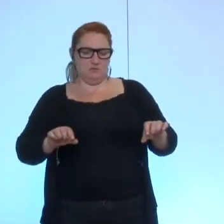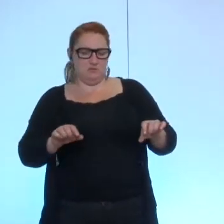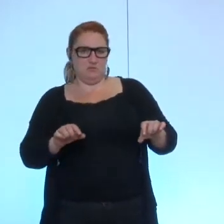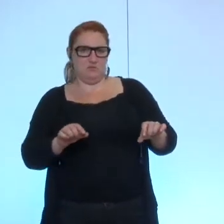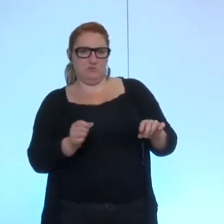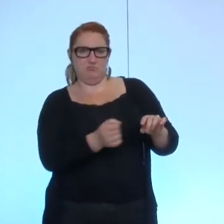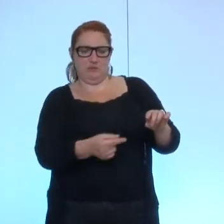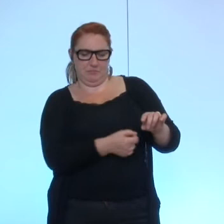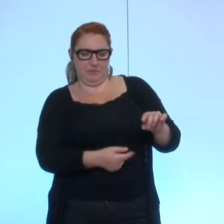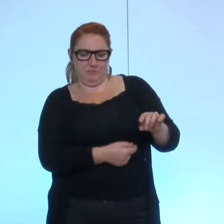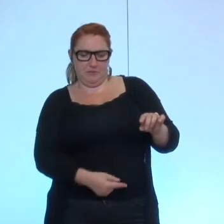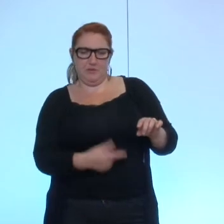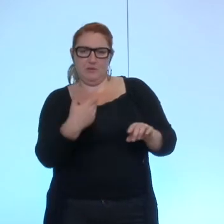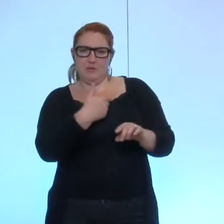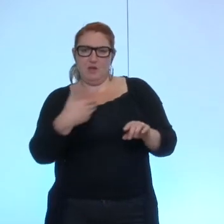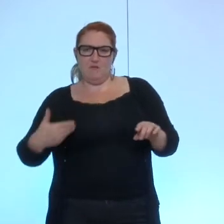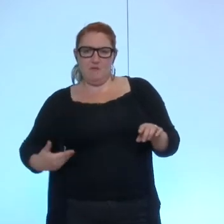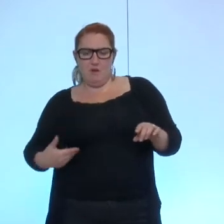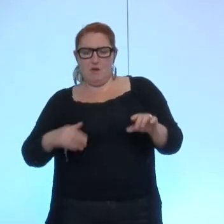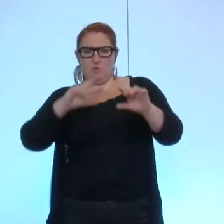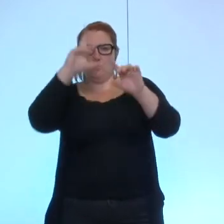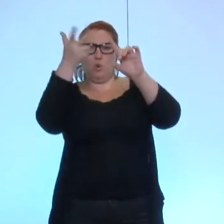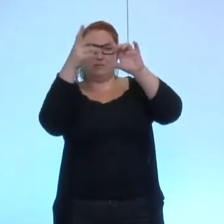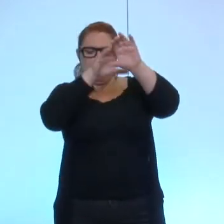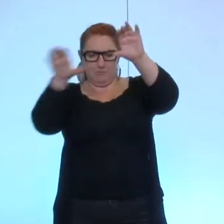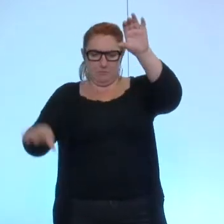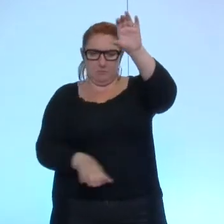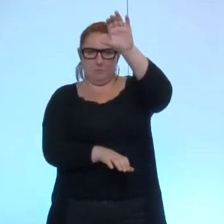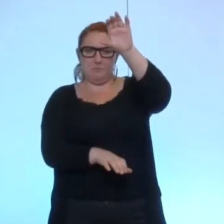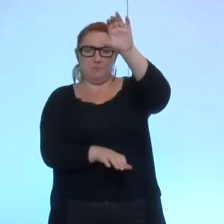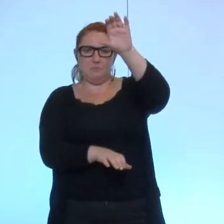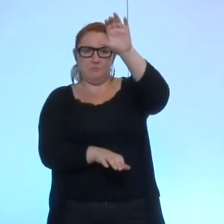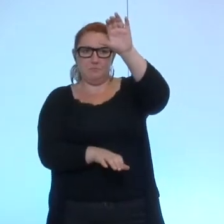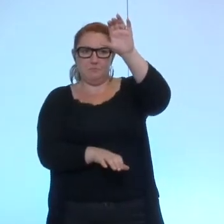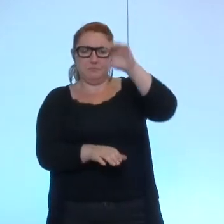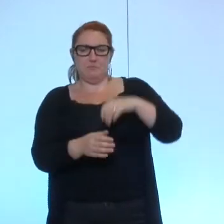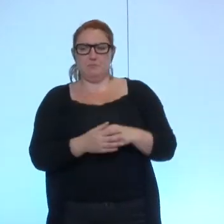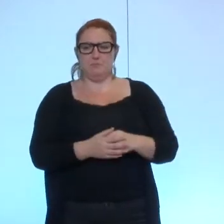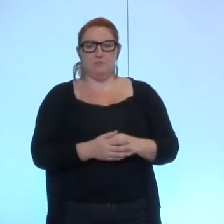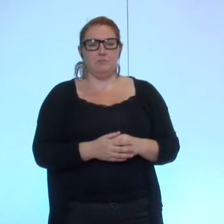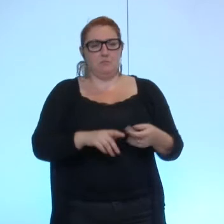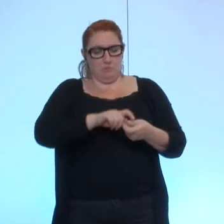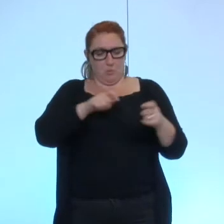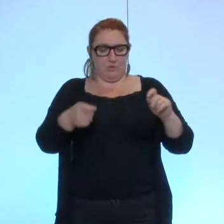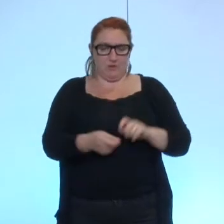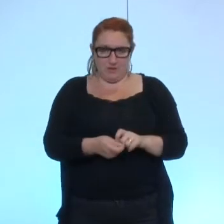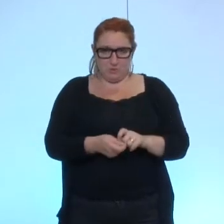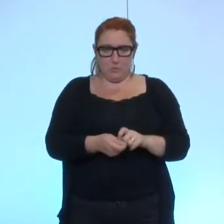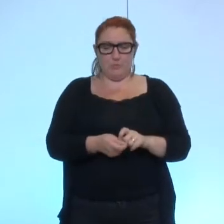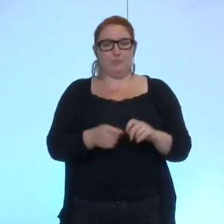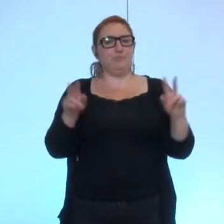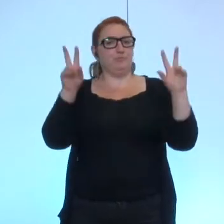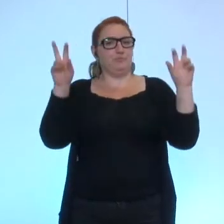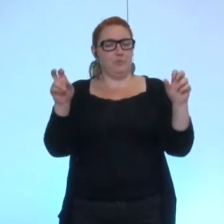troisième paragraphe du maigre et donc qui dit avec cette modification et donc un amendement qui dit un